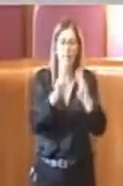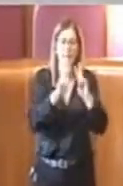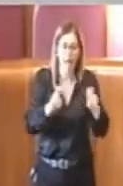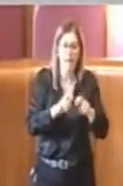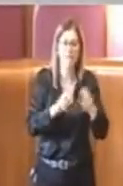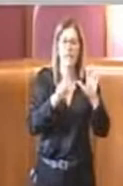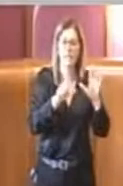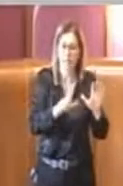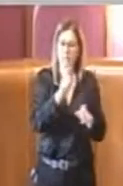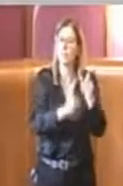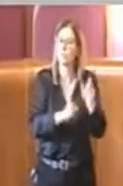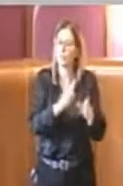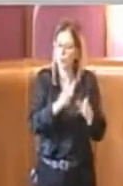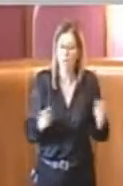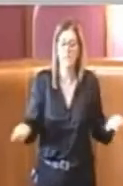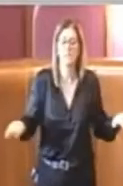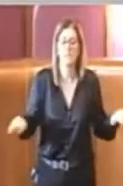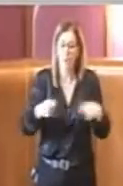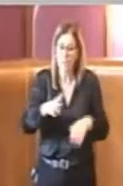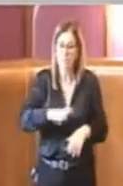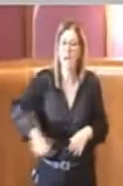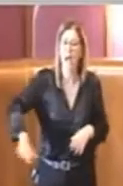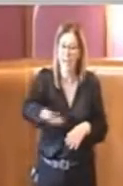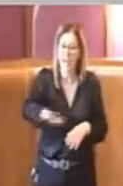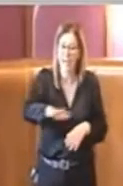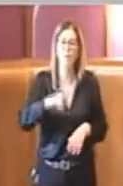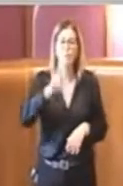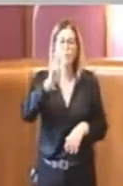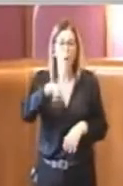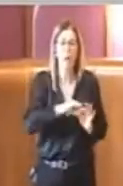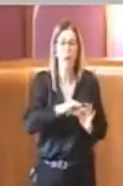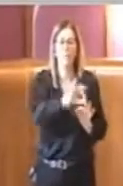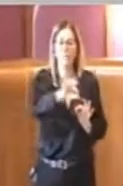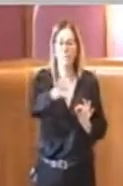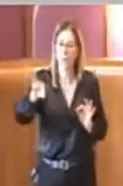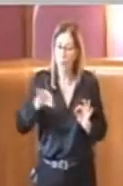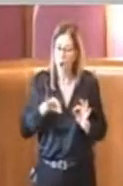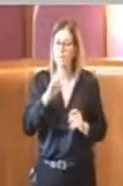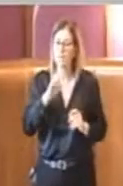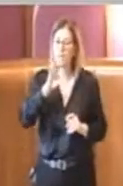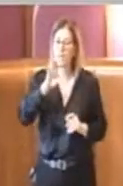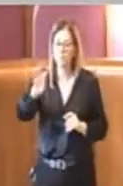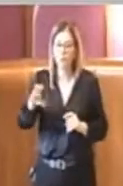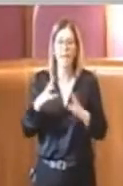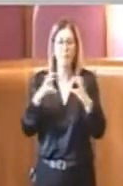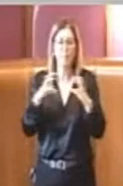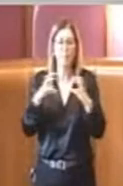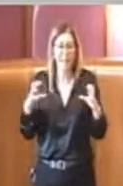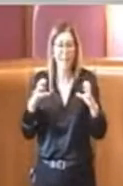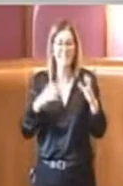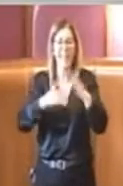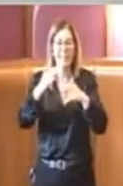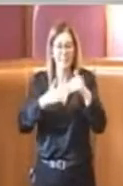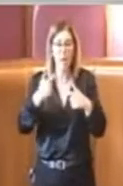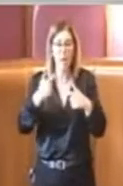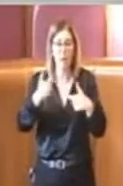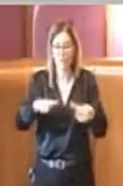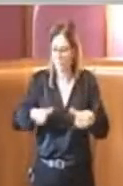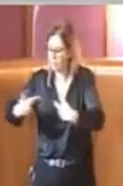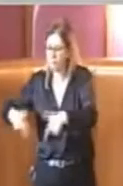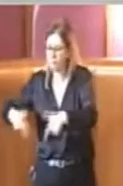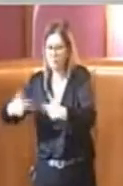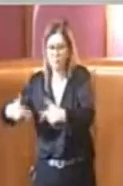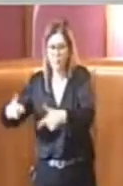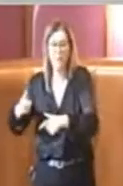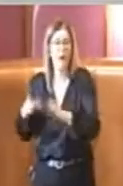a far sequestrare un'area di duemila metri quadri, a denunciare un'impresedire che faceva degli sversamenti in modo illecito.